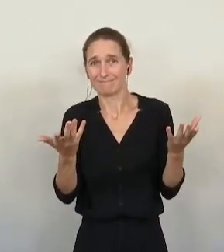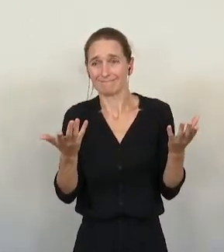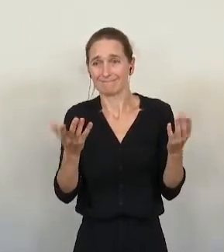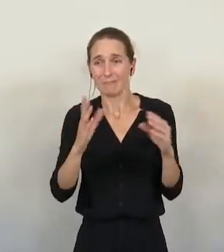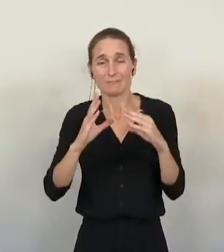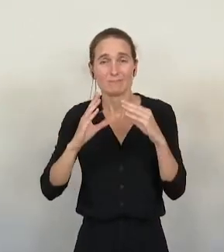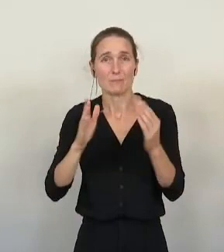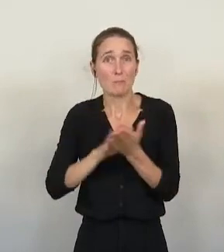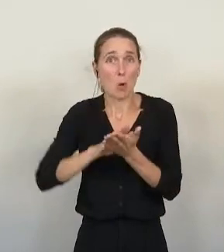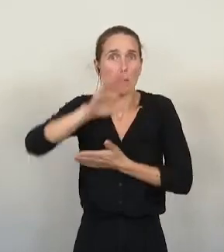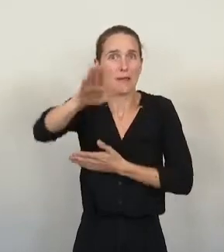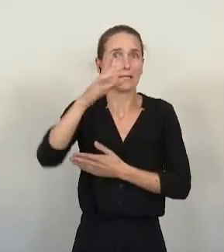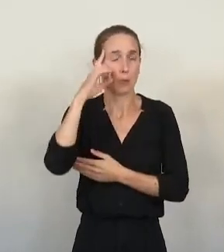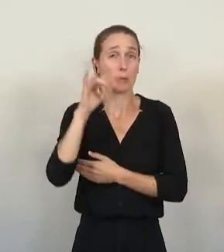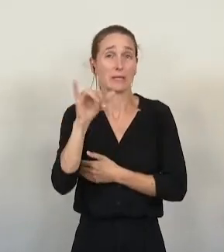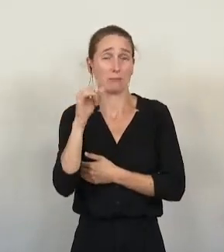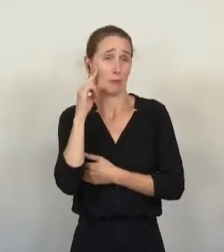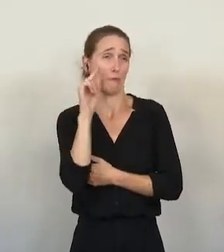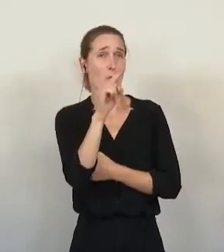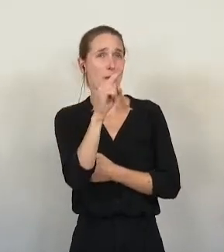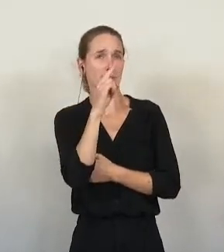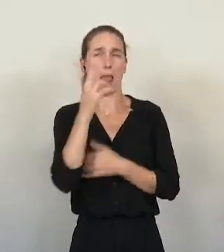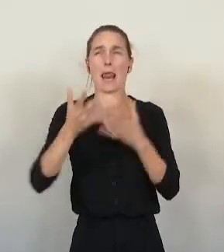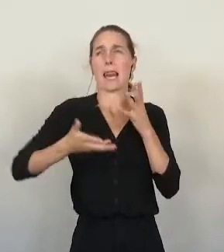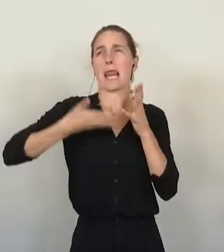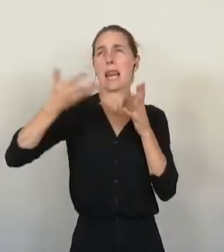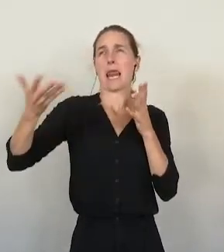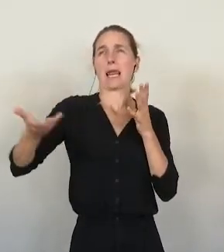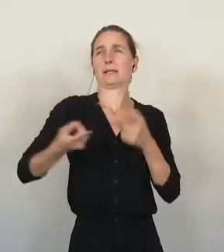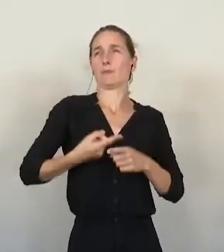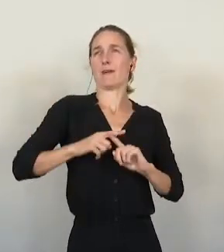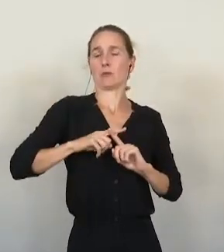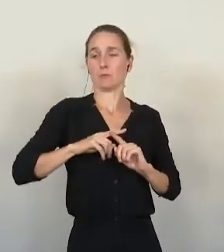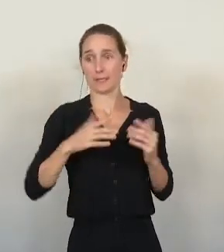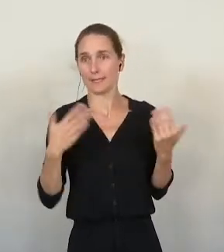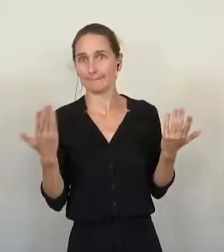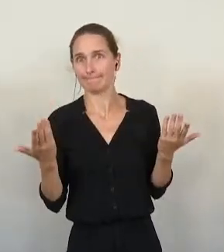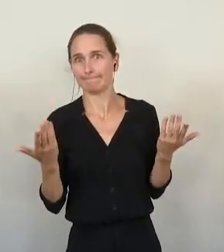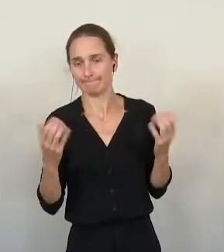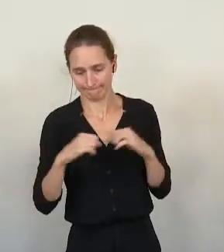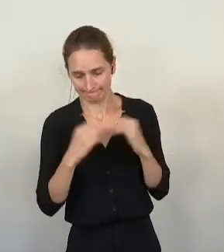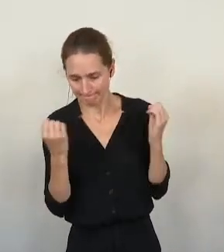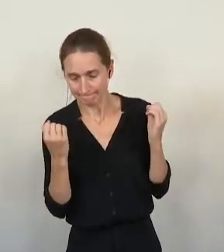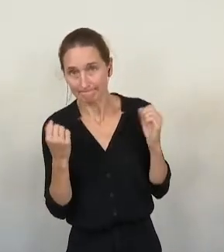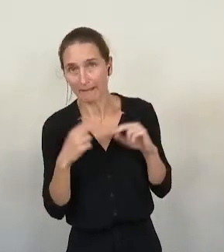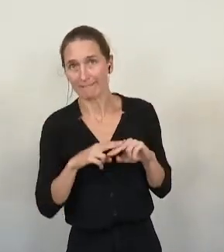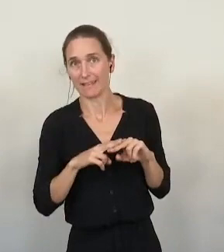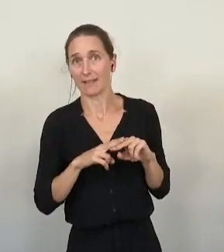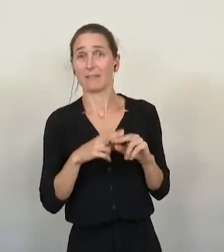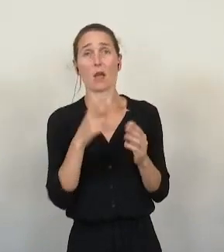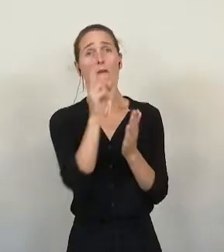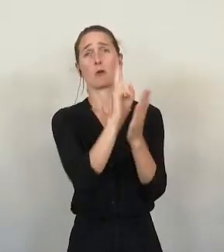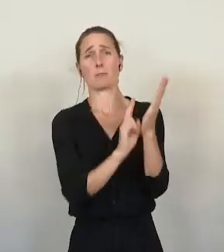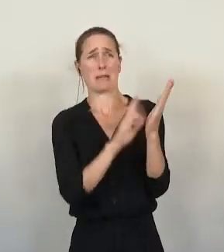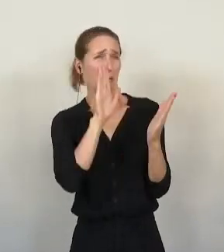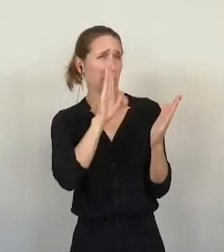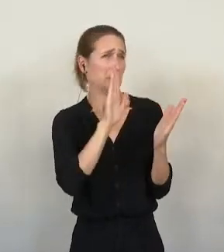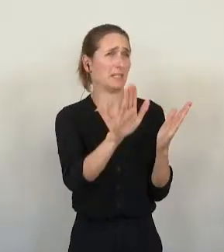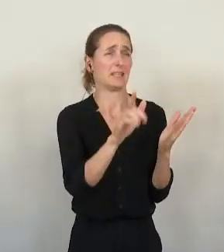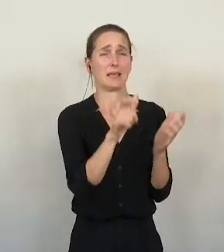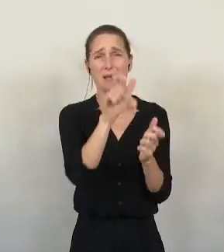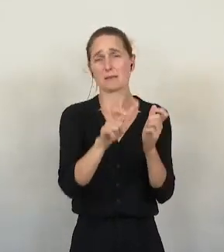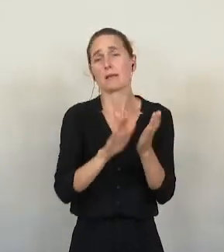Comme d'habitude, on retrouve tout le champ lexical de ceux qui ne font pas grand-chose, en fin de compte. « Étudiez la possibilité,